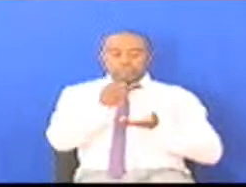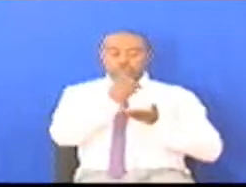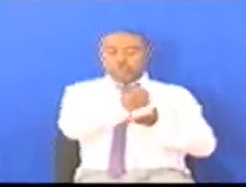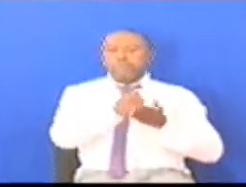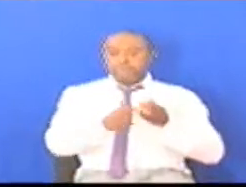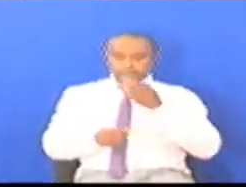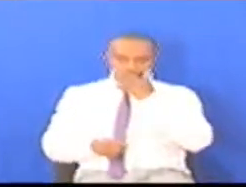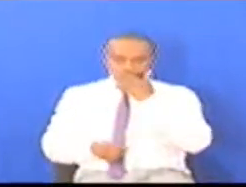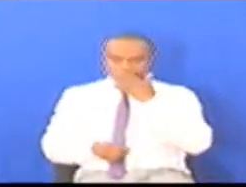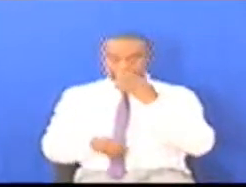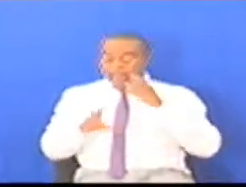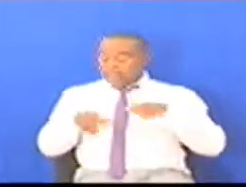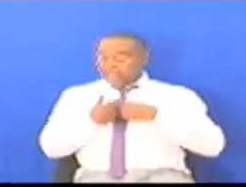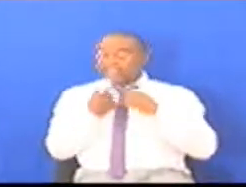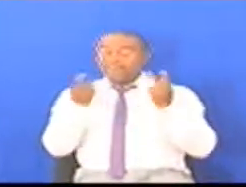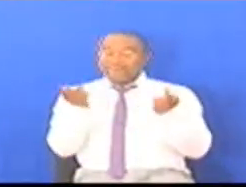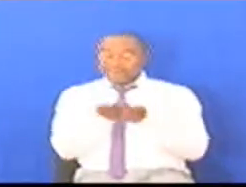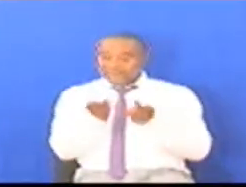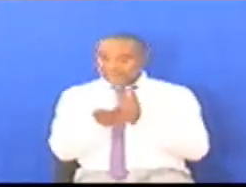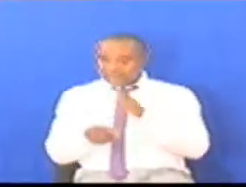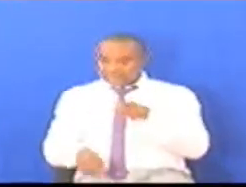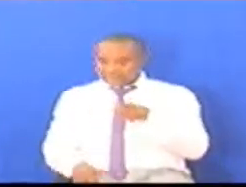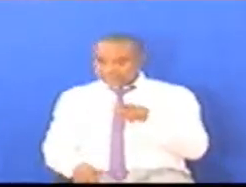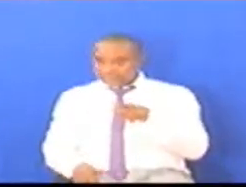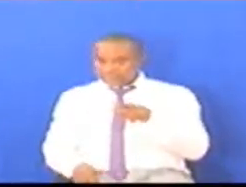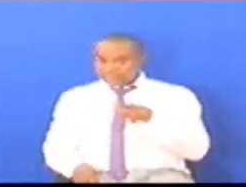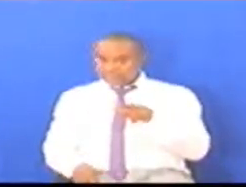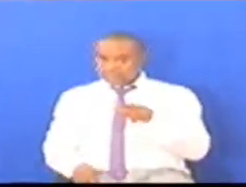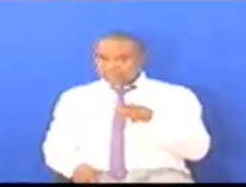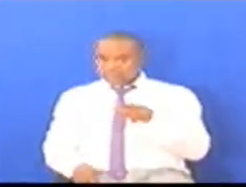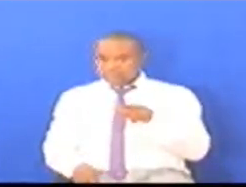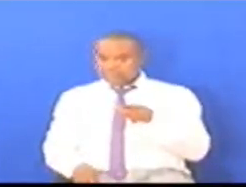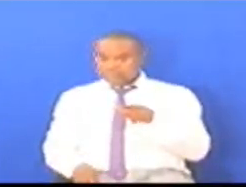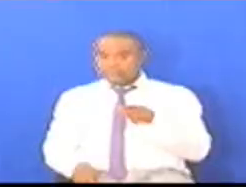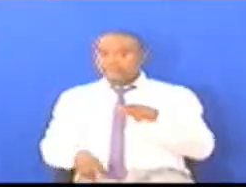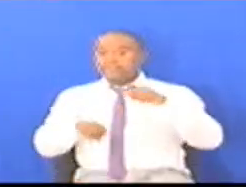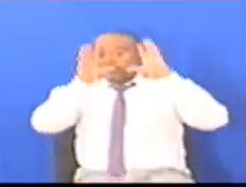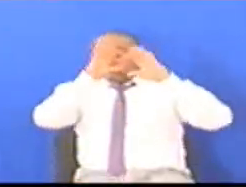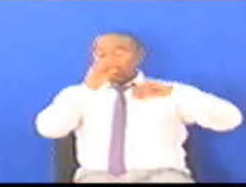Tarifa Lakini Utokana Tarifa